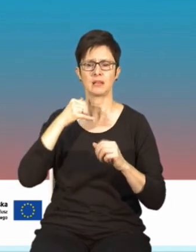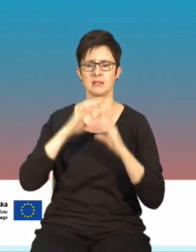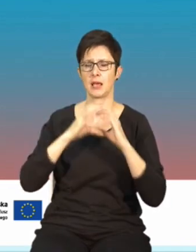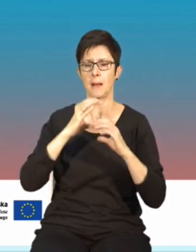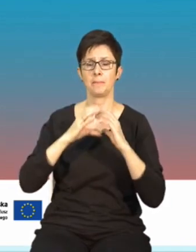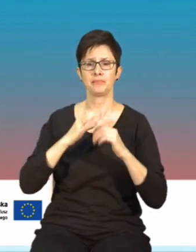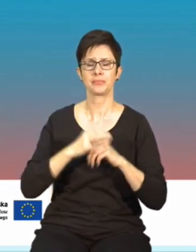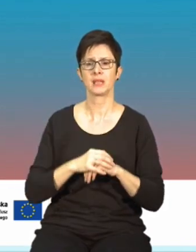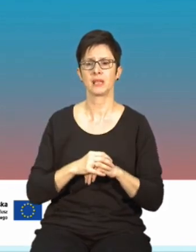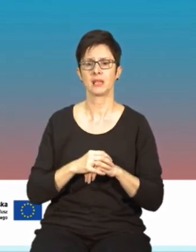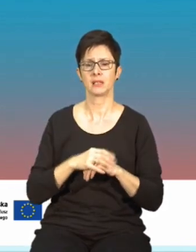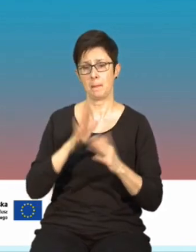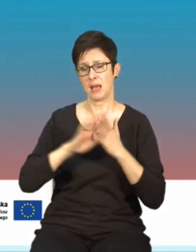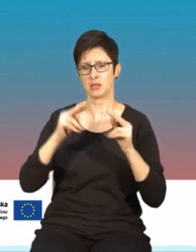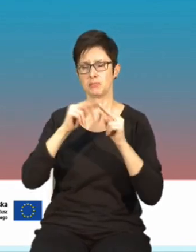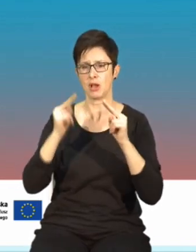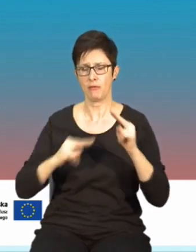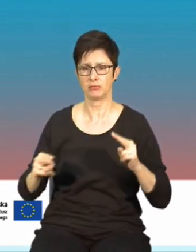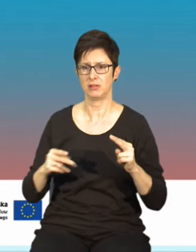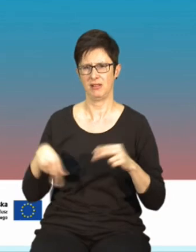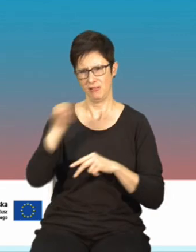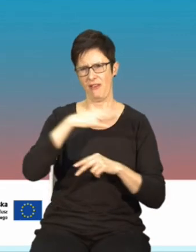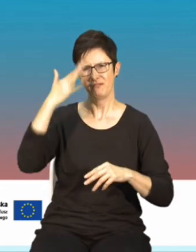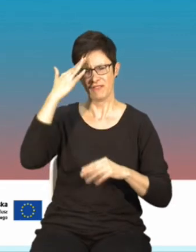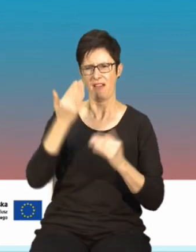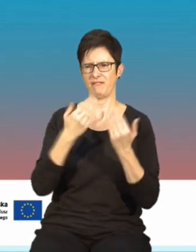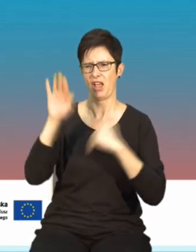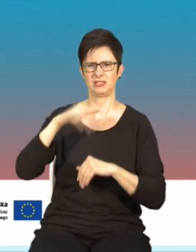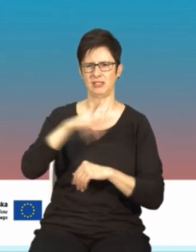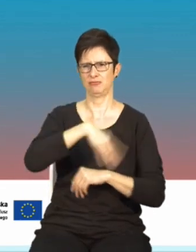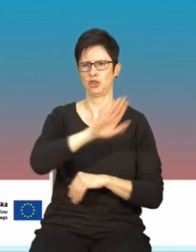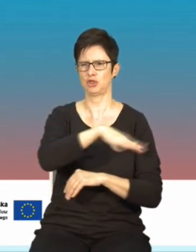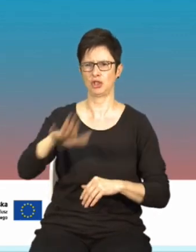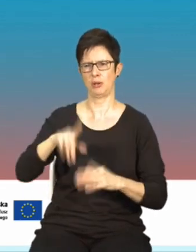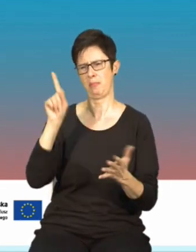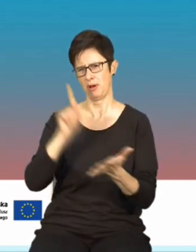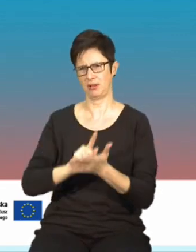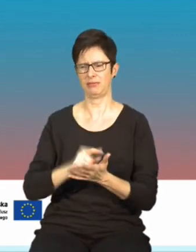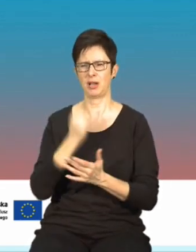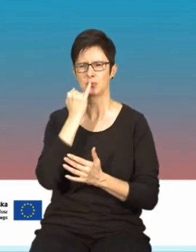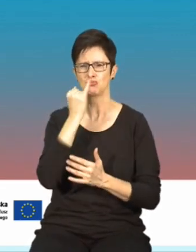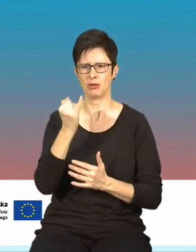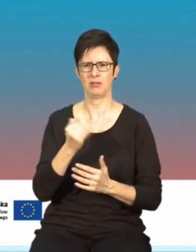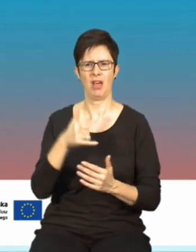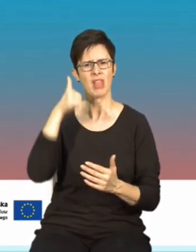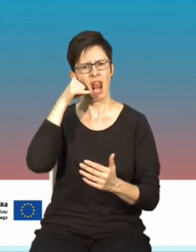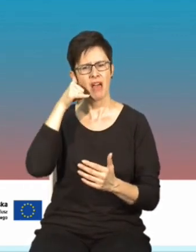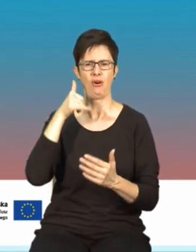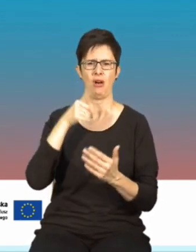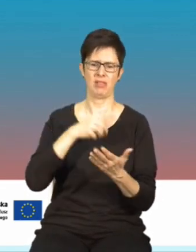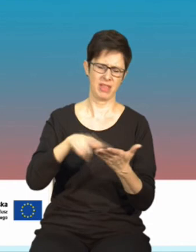zapewne także, że większość dzieciaków, praktycznie wszystkie potrafią świetnie obsłużyć smartfona,